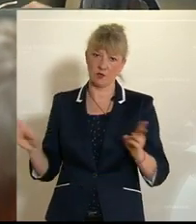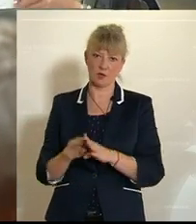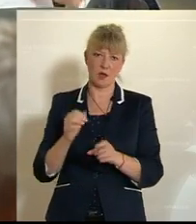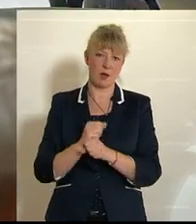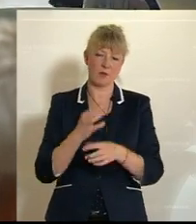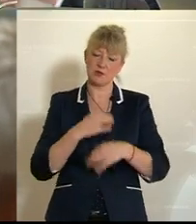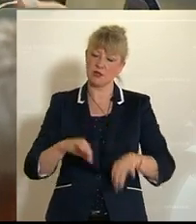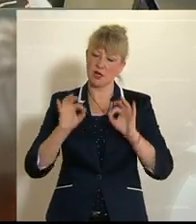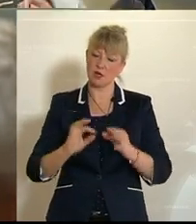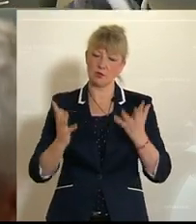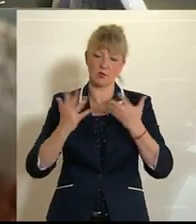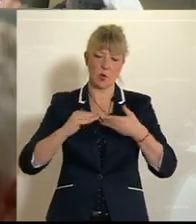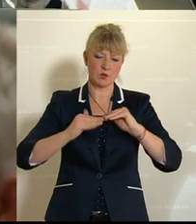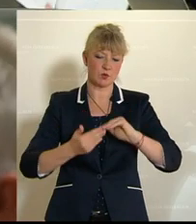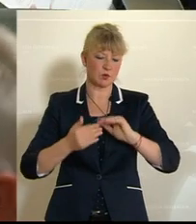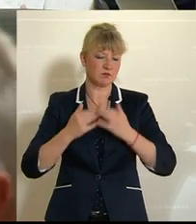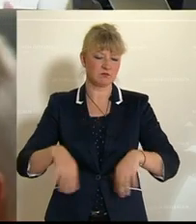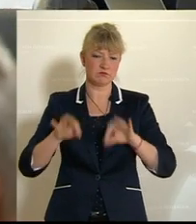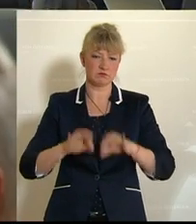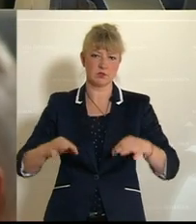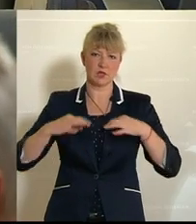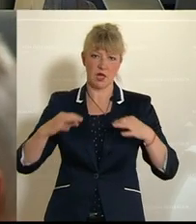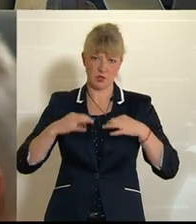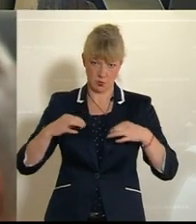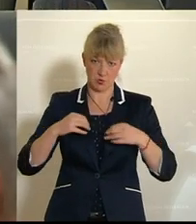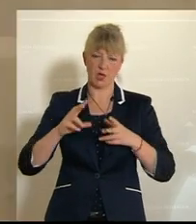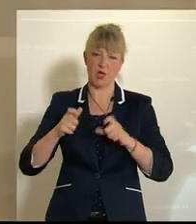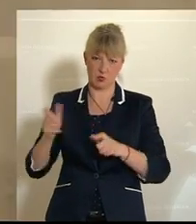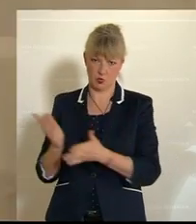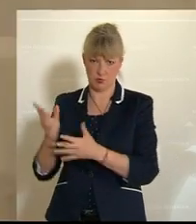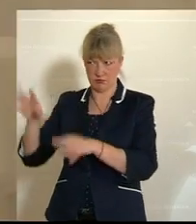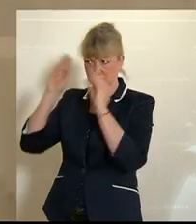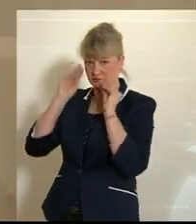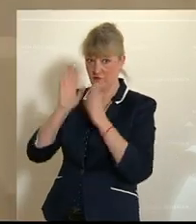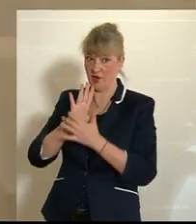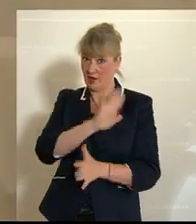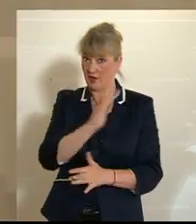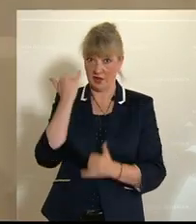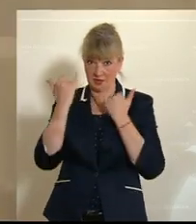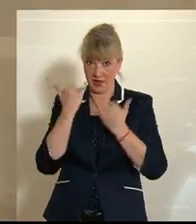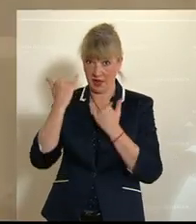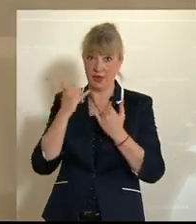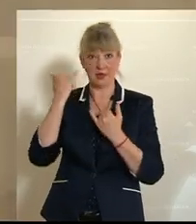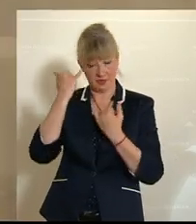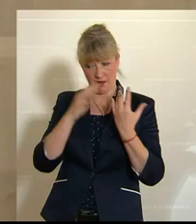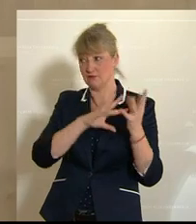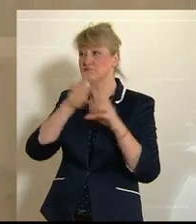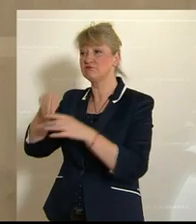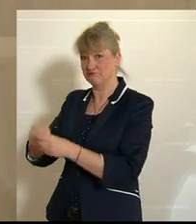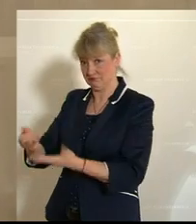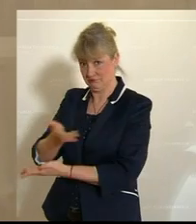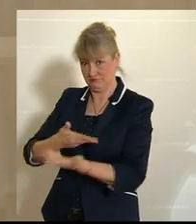ihm ist äußerst konstruktiv, wie du ja auch in den Gesundheitsausschüssen mitbekommen hast, wo sehr wohl auch deine Anregungen und Ideen aufgenommen werden.